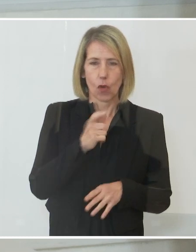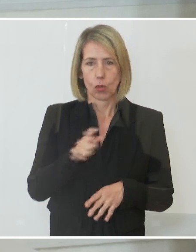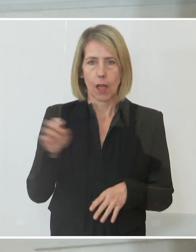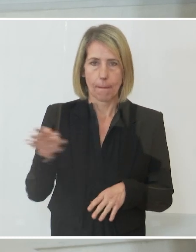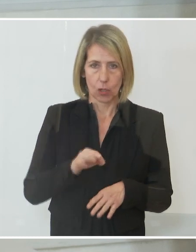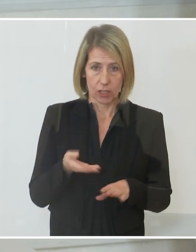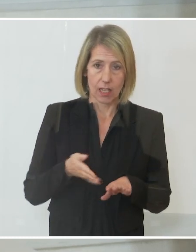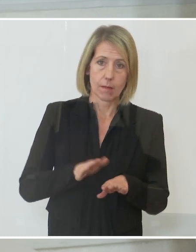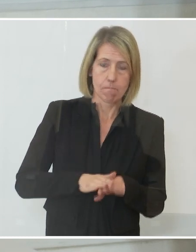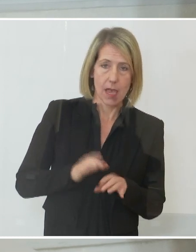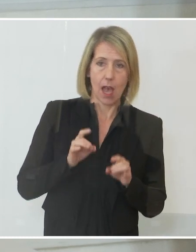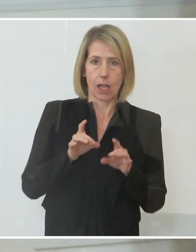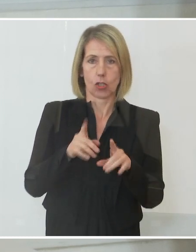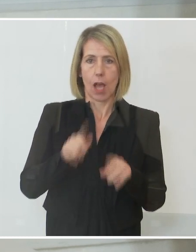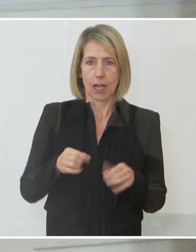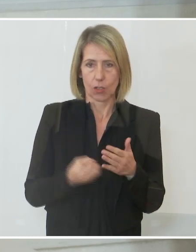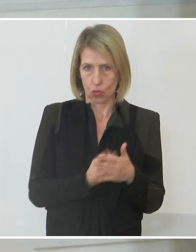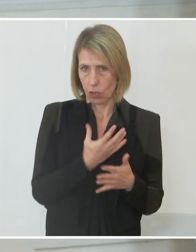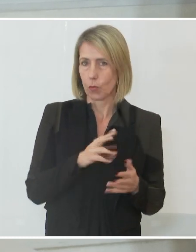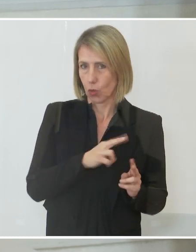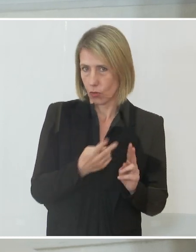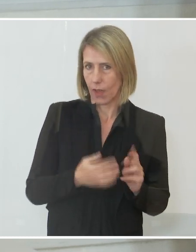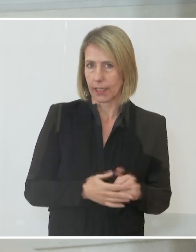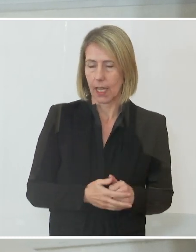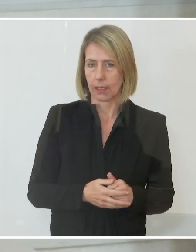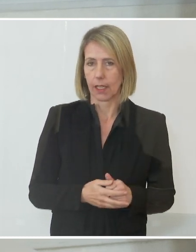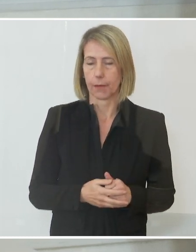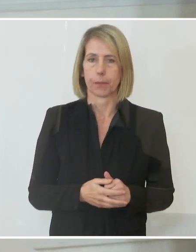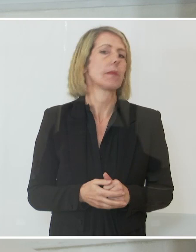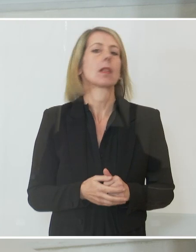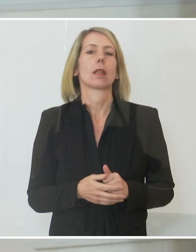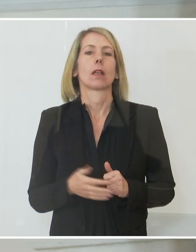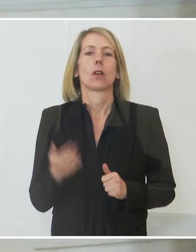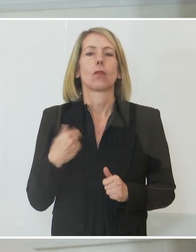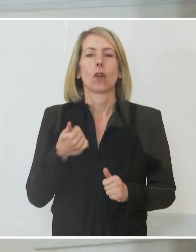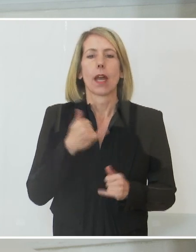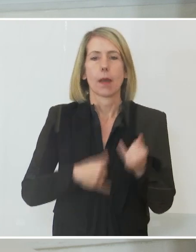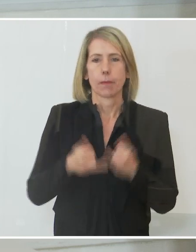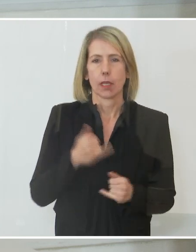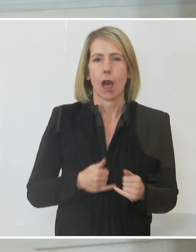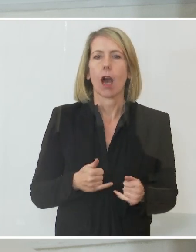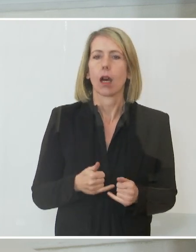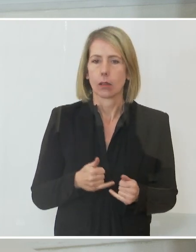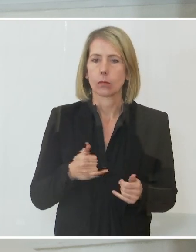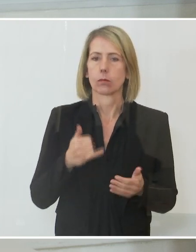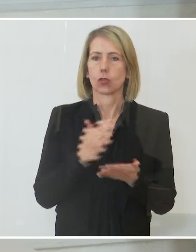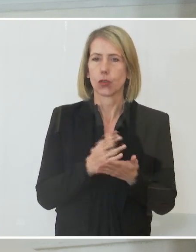als die Ursprungsvariante. Hat uns vor ungefähr einem Jahr zu einer ähnlichen Welle wie